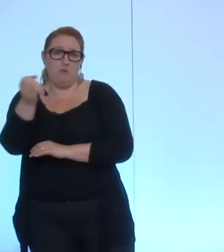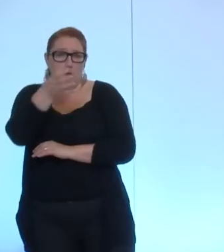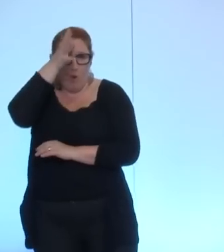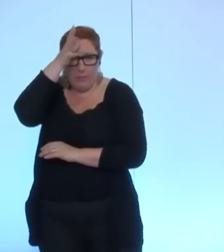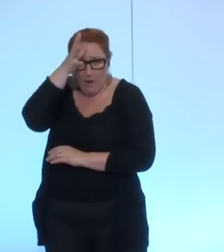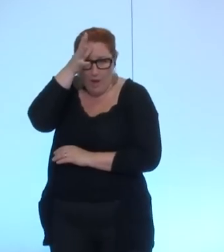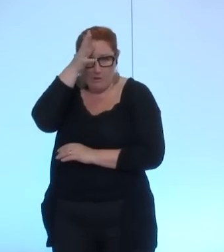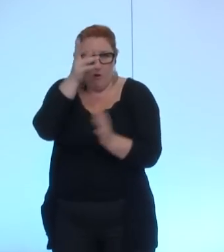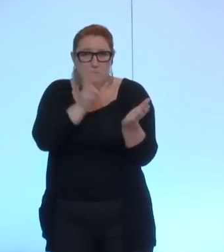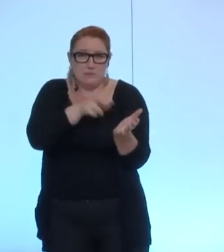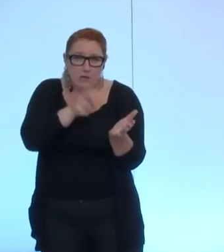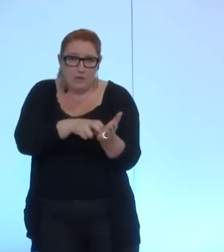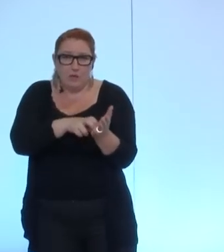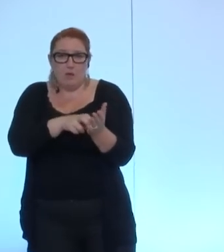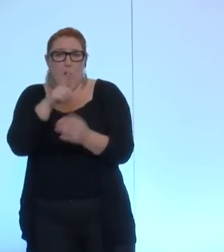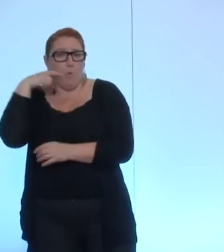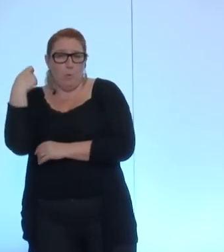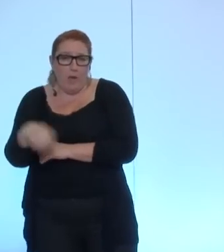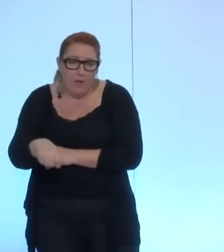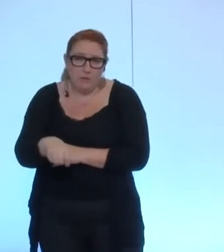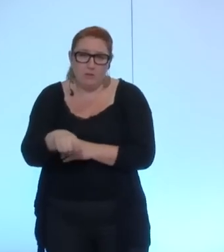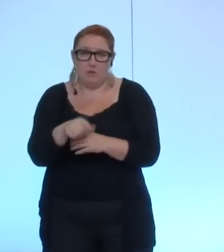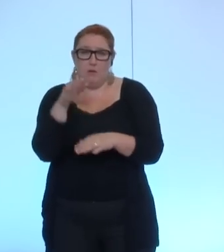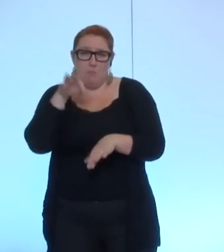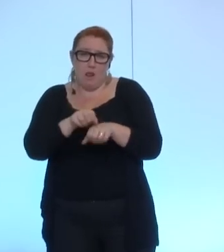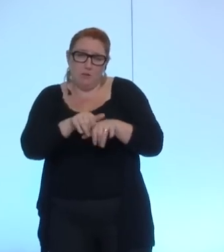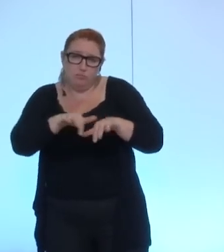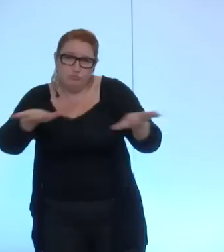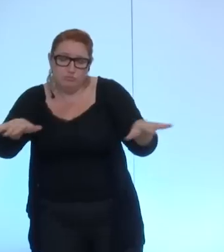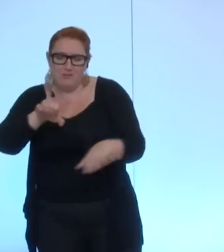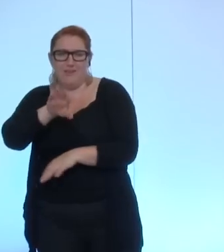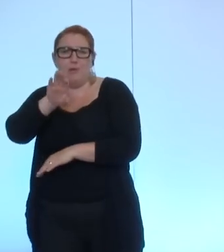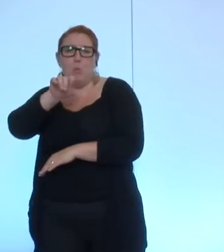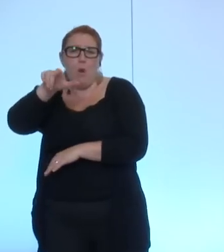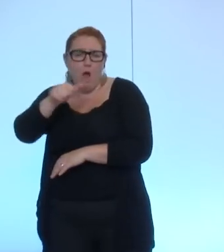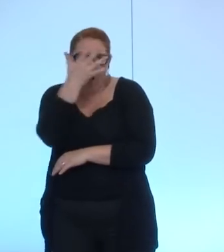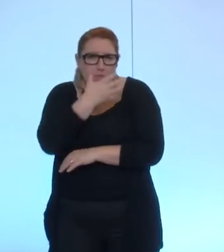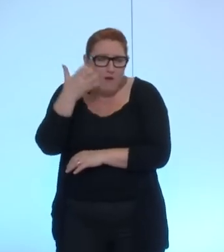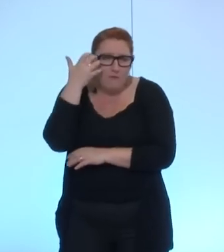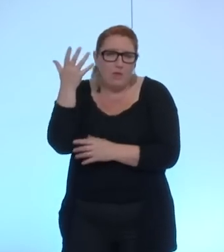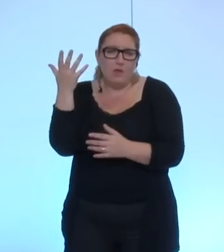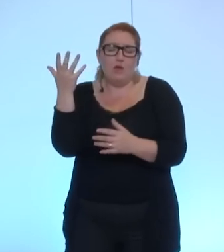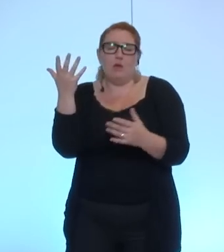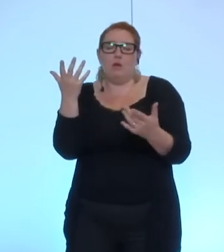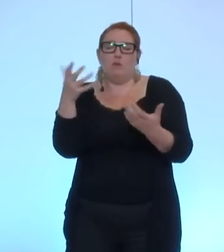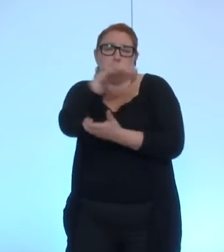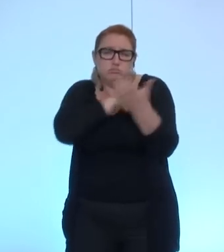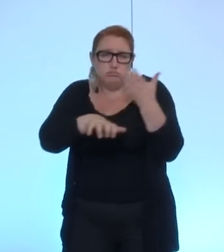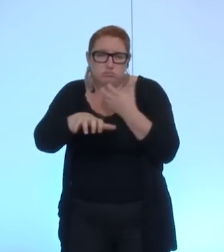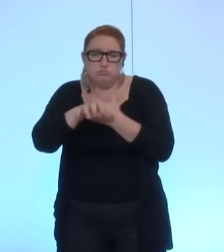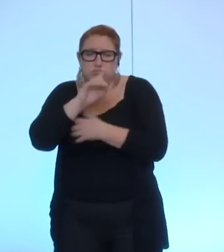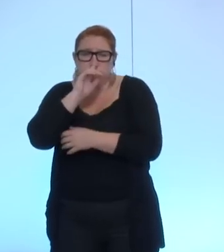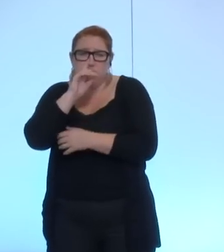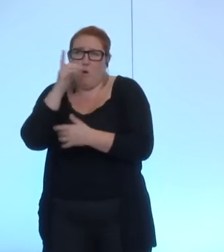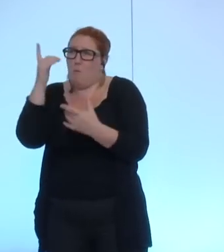épidémie avec Ebola en Afrique catastrophe naturelle avec les inondations en Inde il